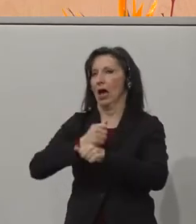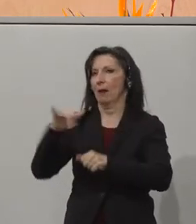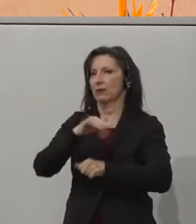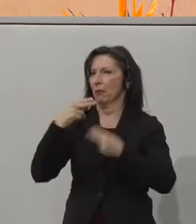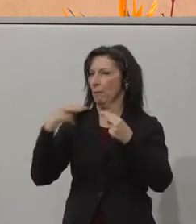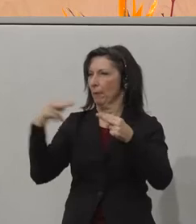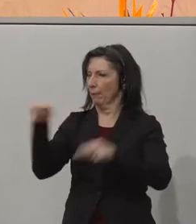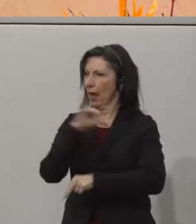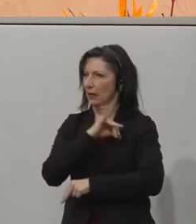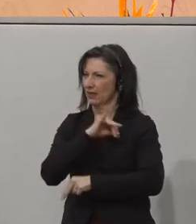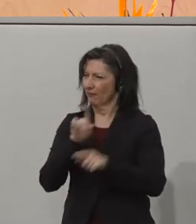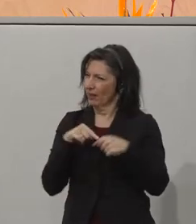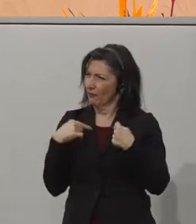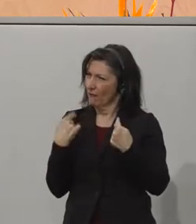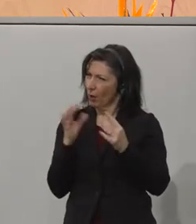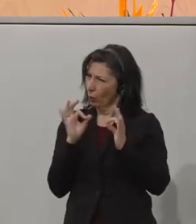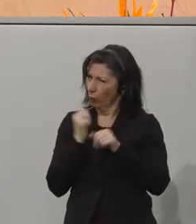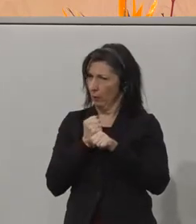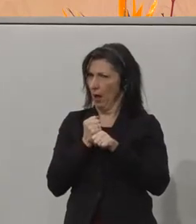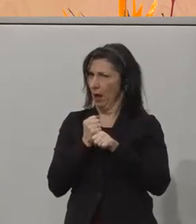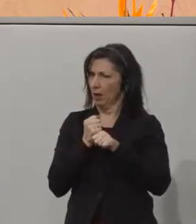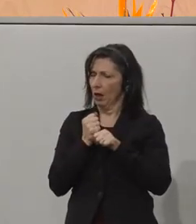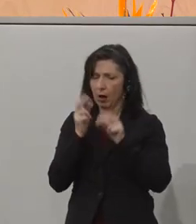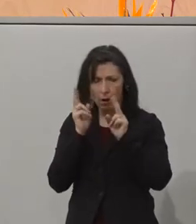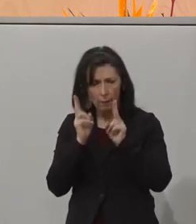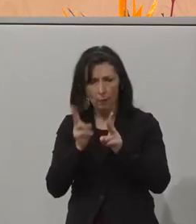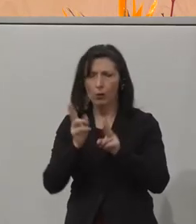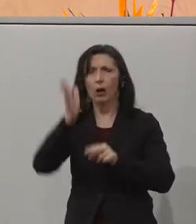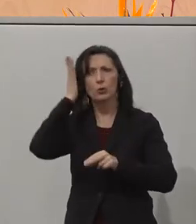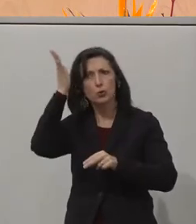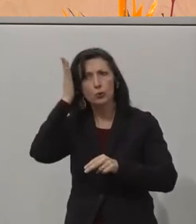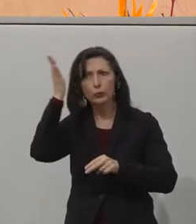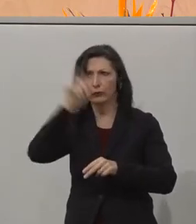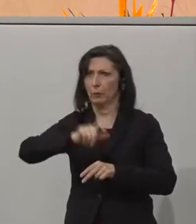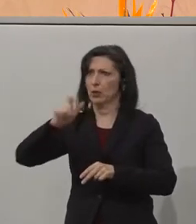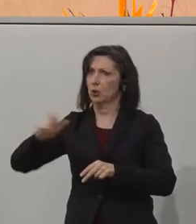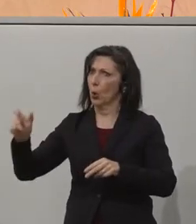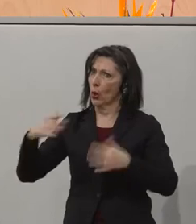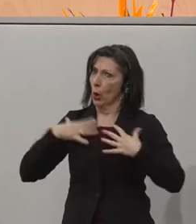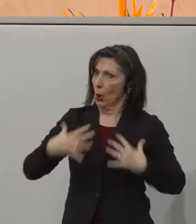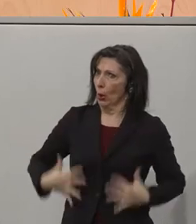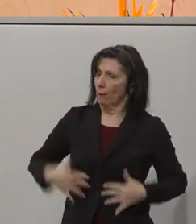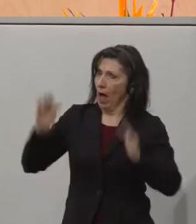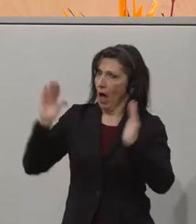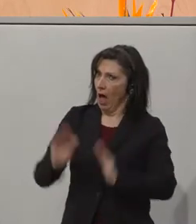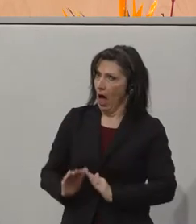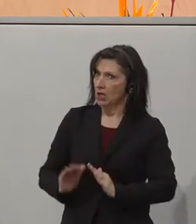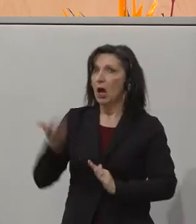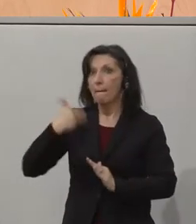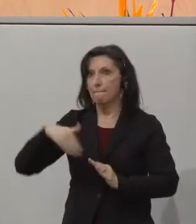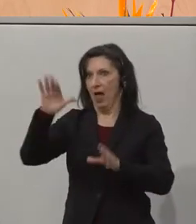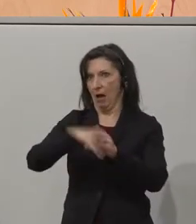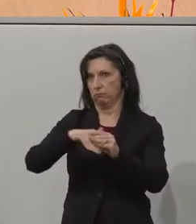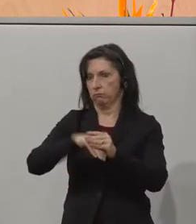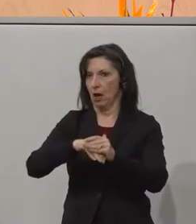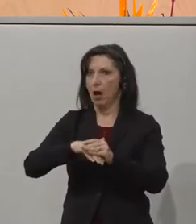gut zustande bringen, zu einer höheren Erwerbsbeteiligung von Menschen mit körperlichen Einschränkungen und mit